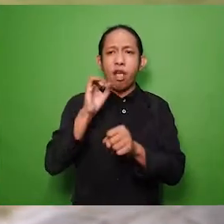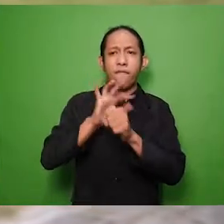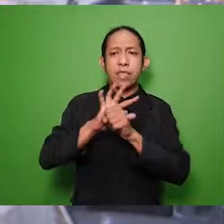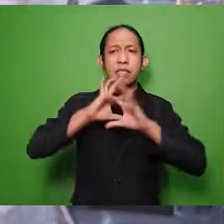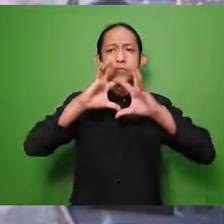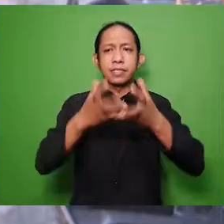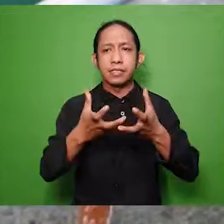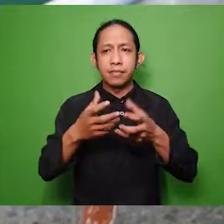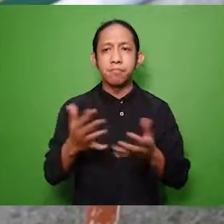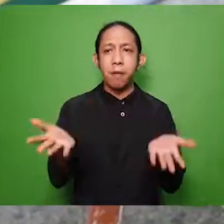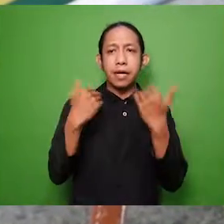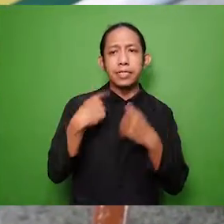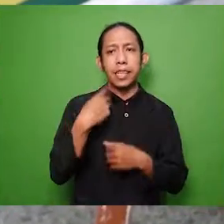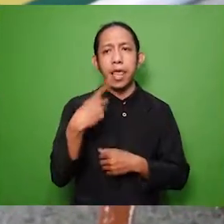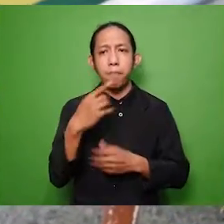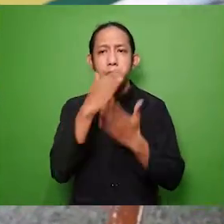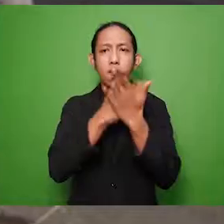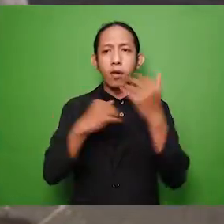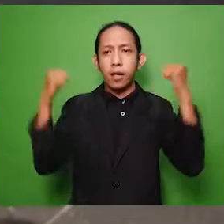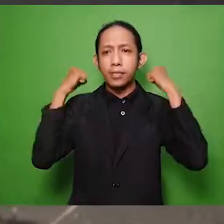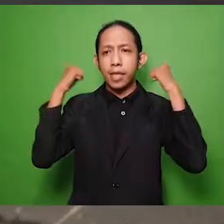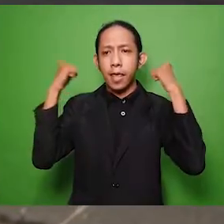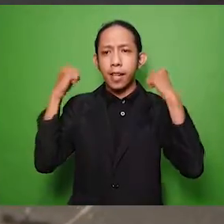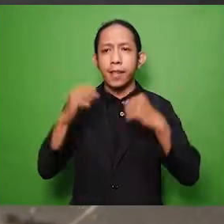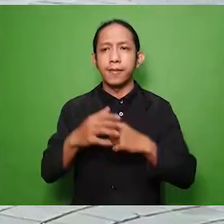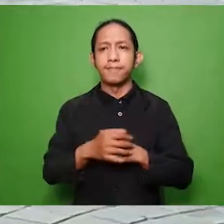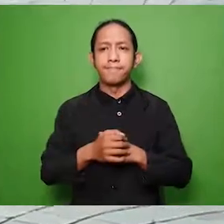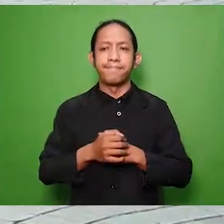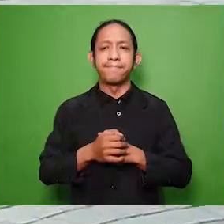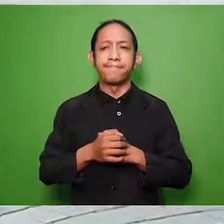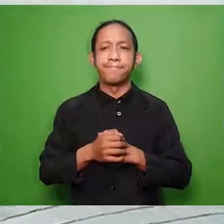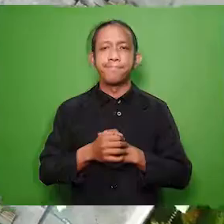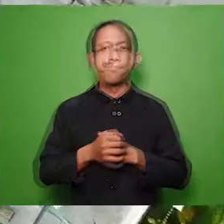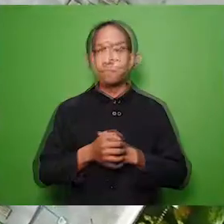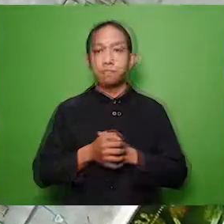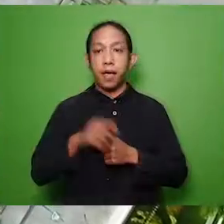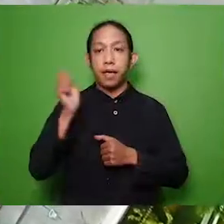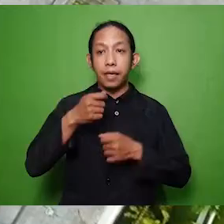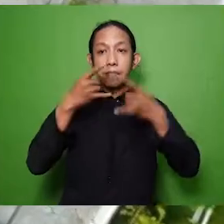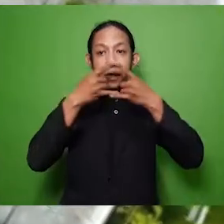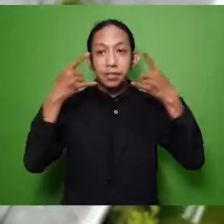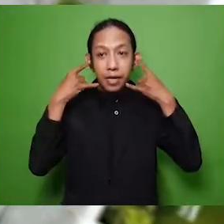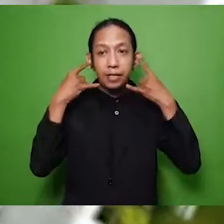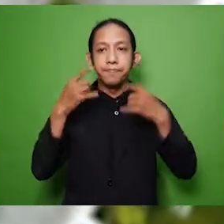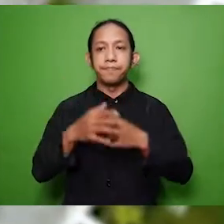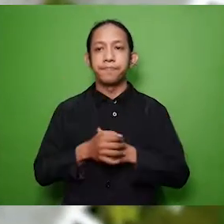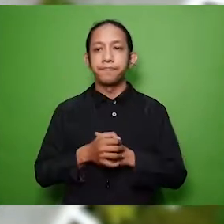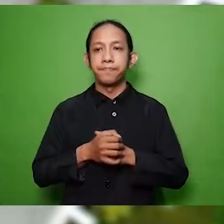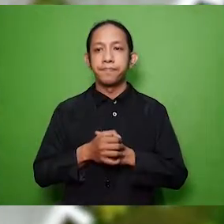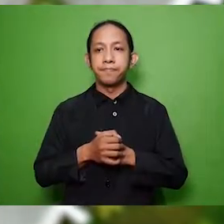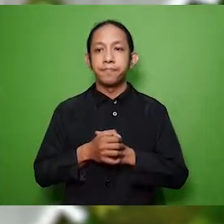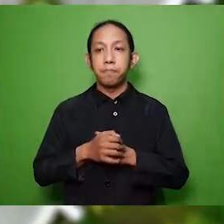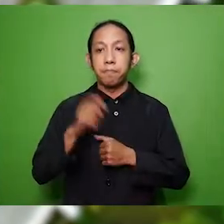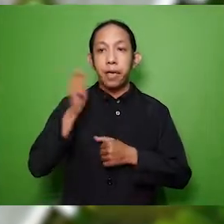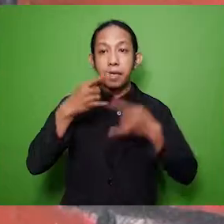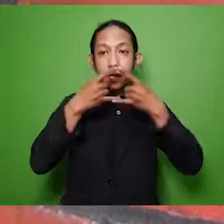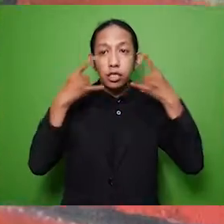dari pandemi ini. Mari kita terapkan protokol kesehatan. Di antaranya, memakai masker.